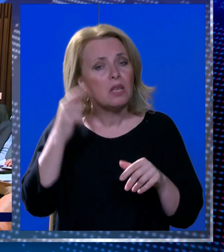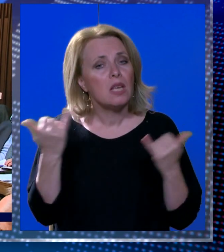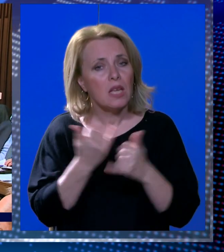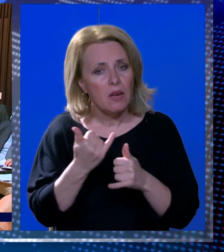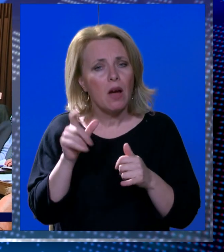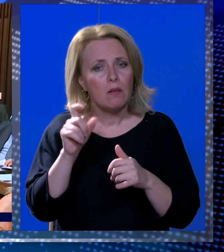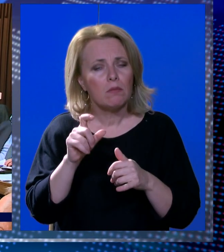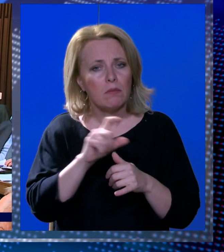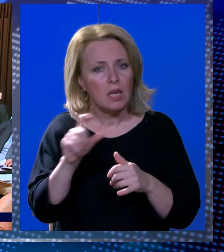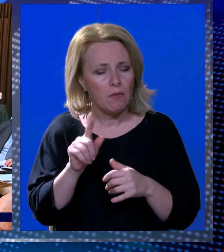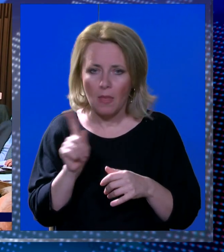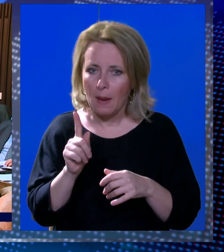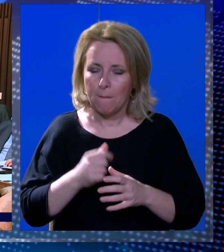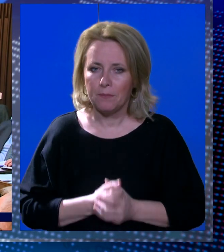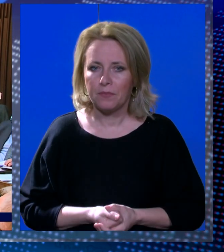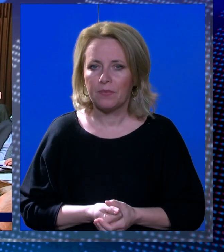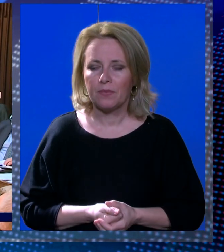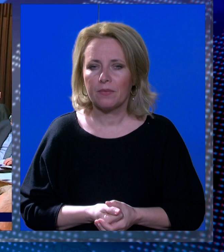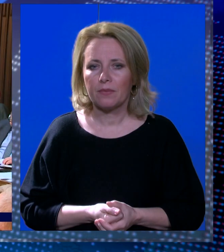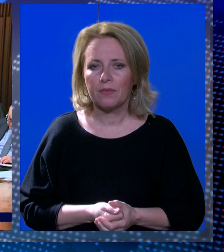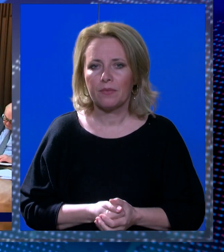smatraju se krivi. Izvolite sjesti.